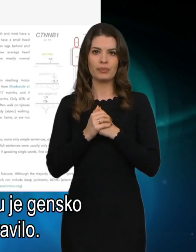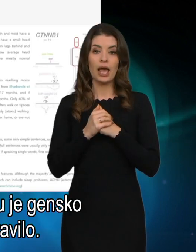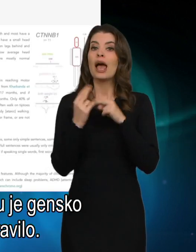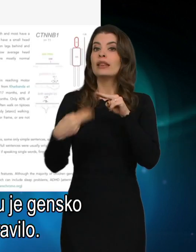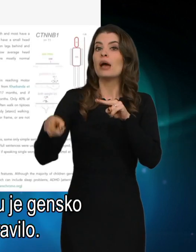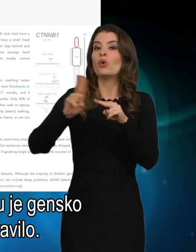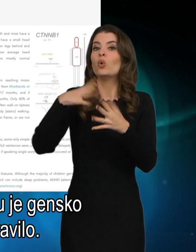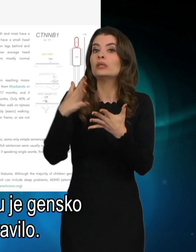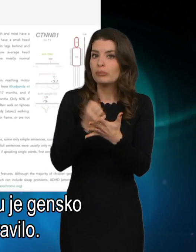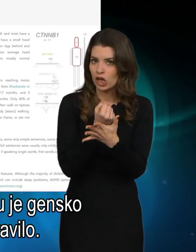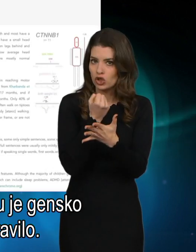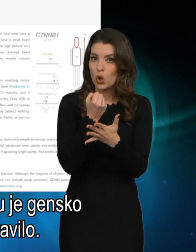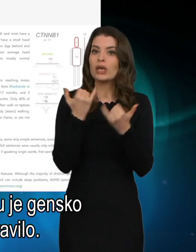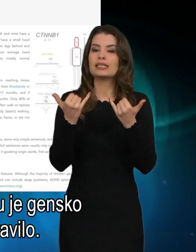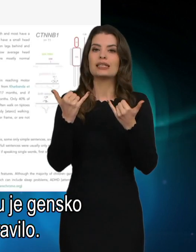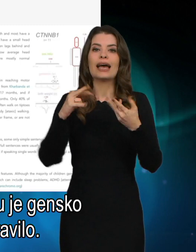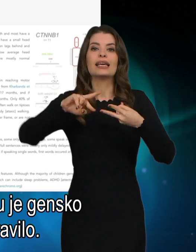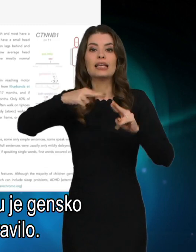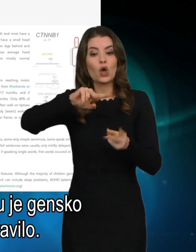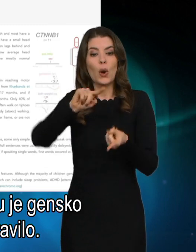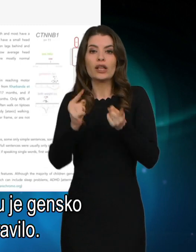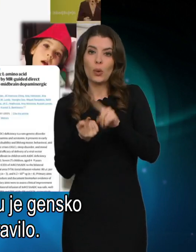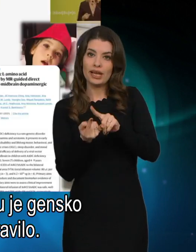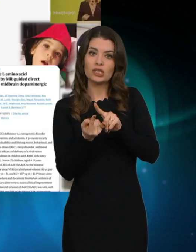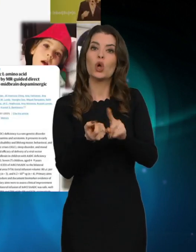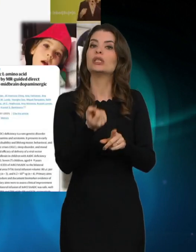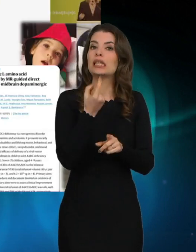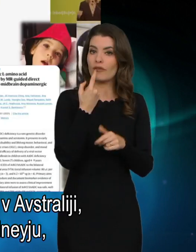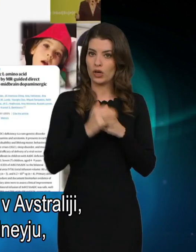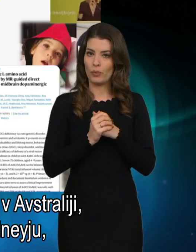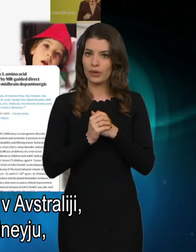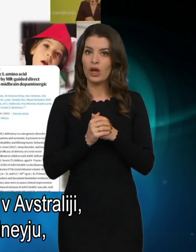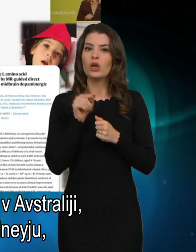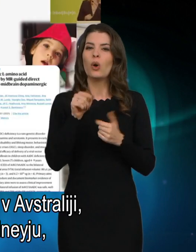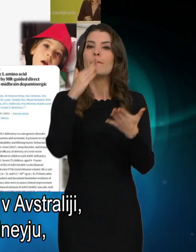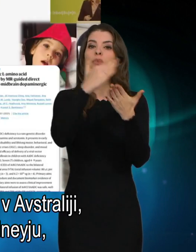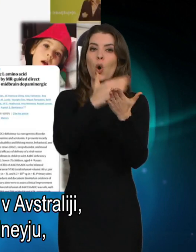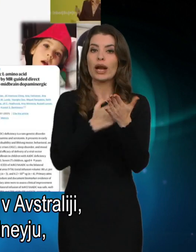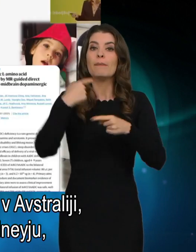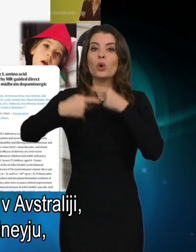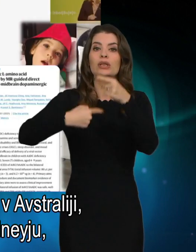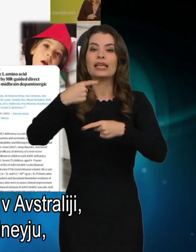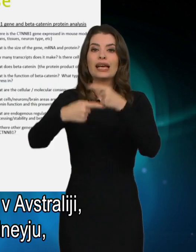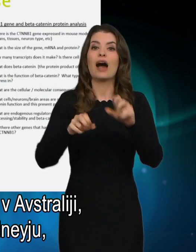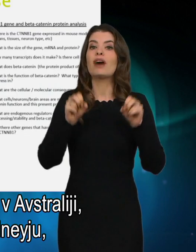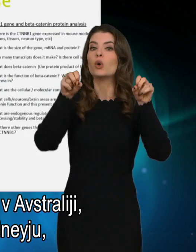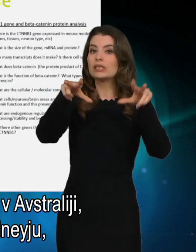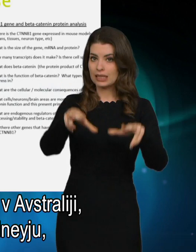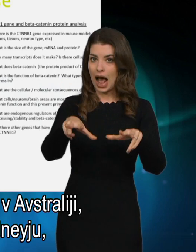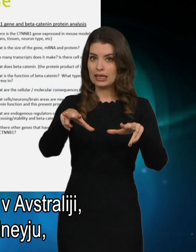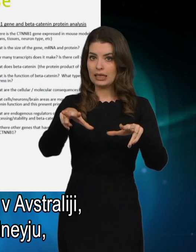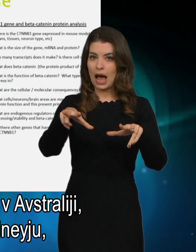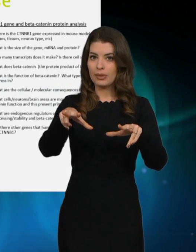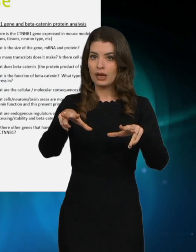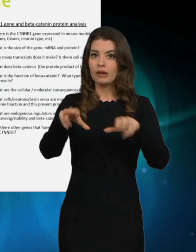v razvoju je gensko nadomestno zdravilo. To je program, ki teče v Avstraliji na univerzi v